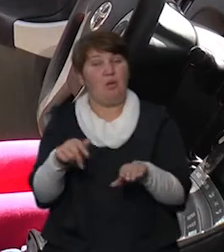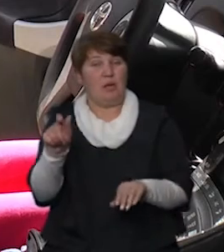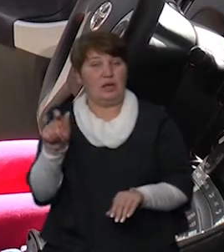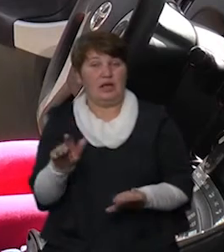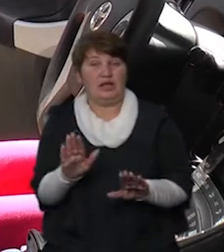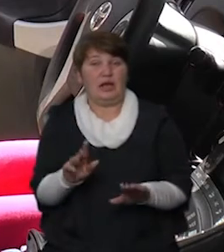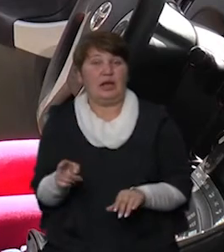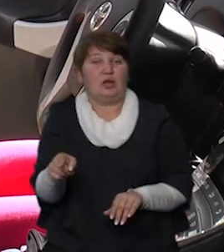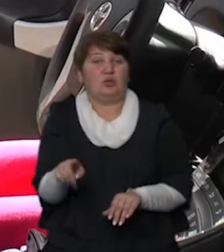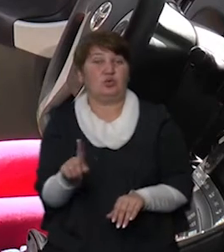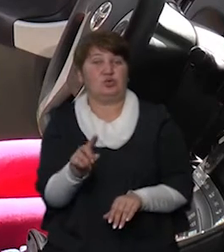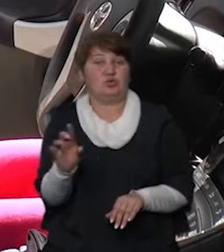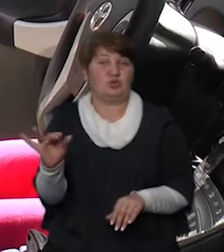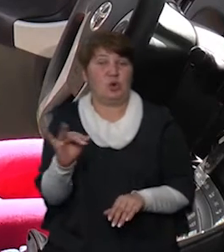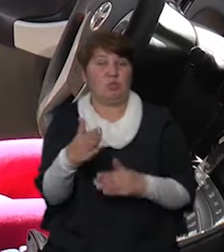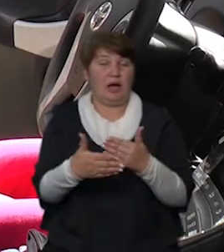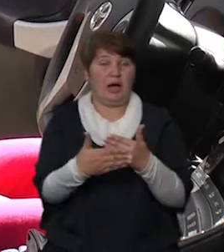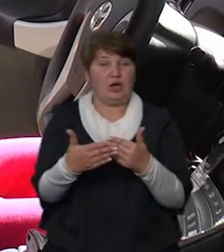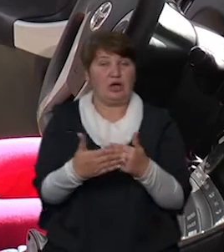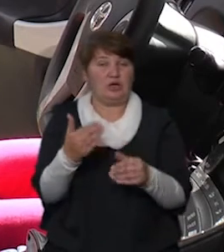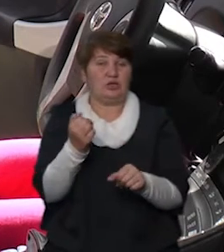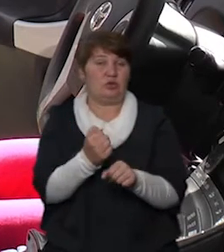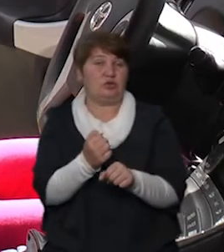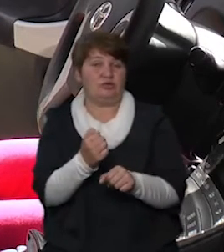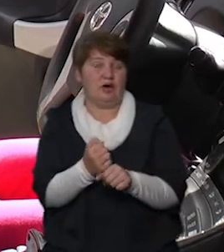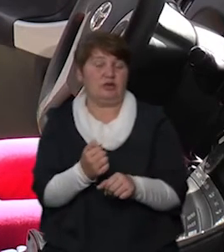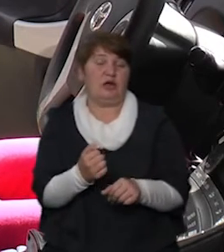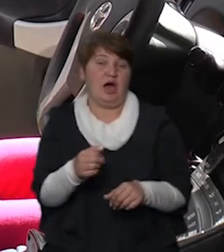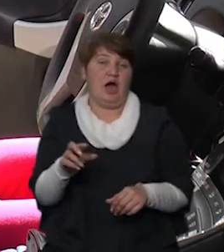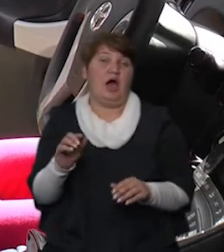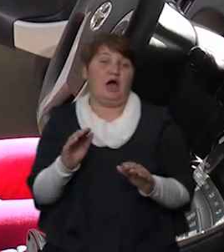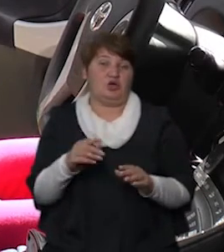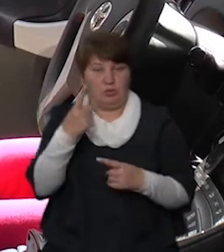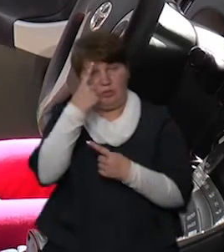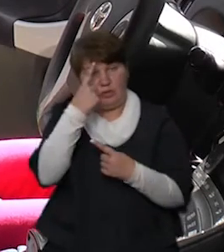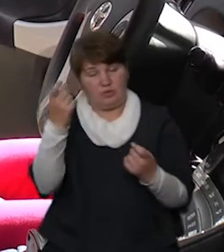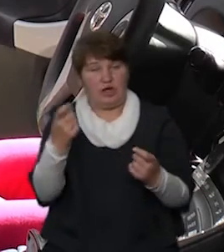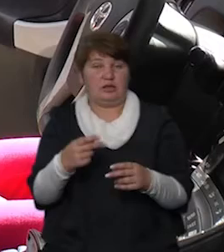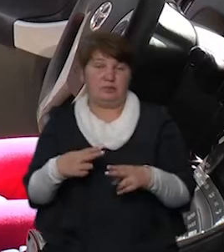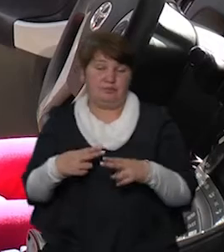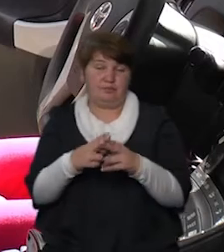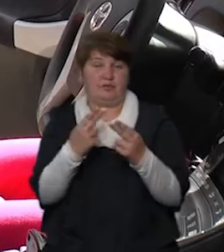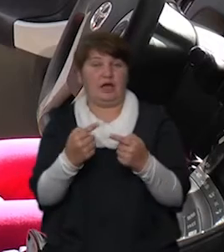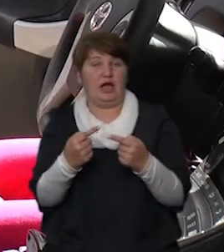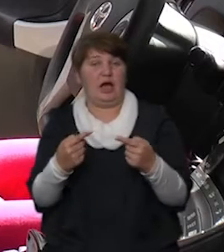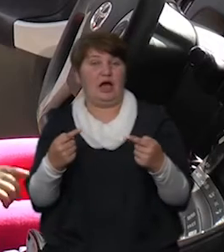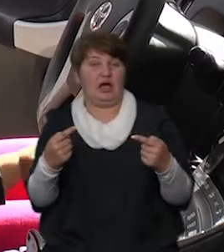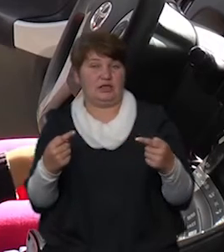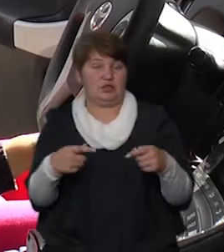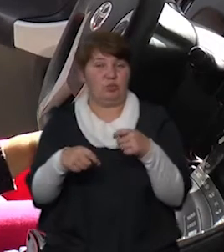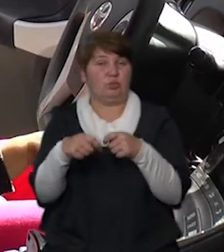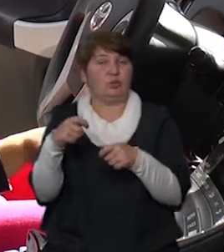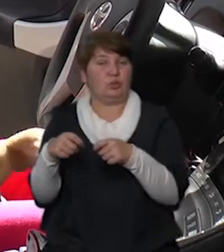для того тільки, щоб карати, щоб притягати до відповідальності. Вони, власне, щоб попереджати різні правопорушення, різні